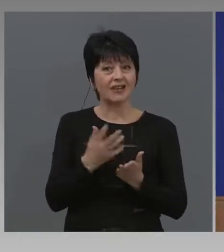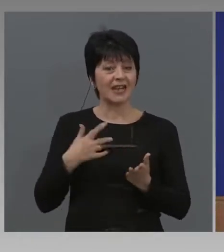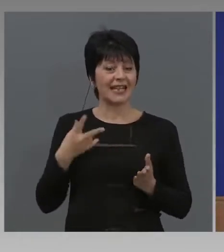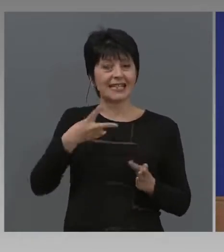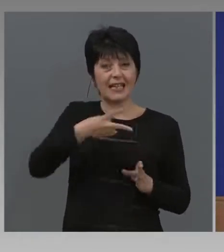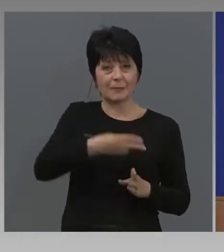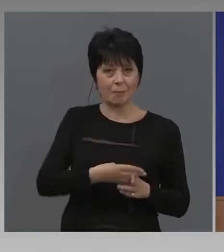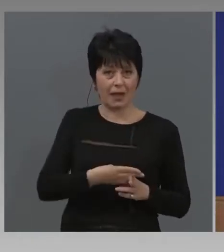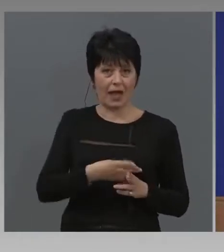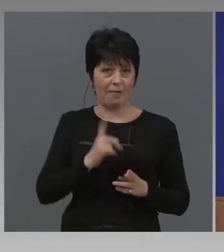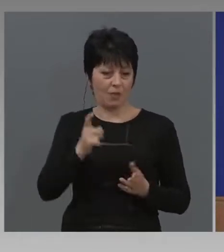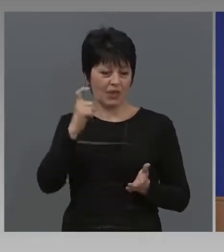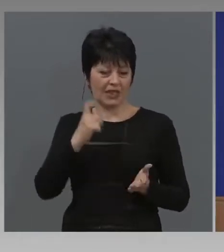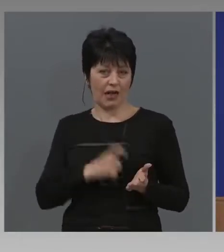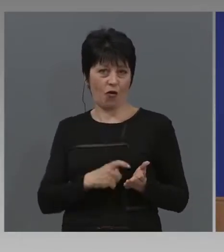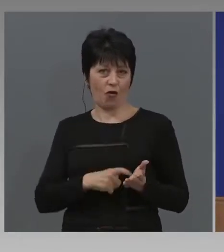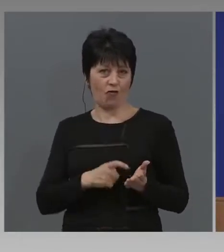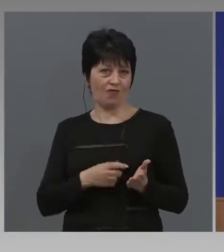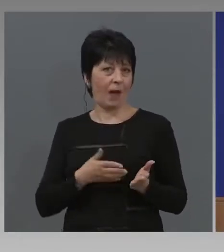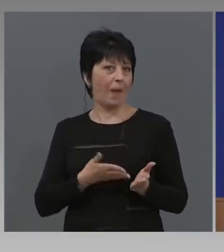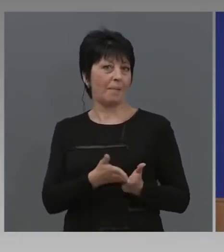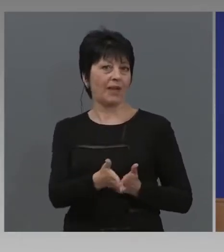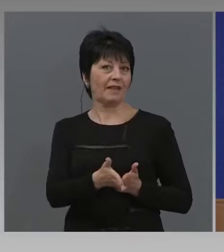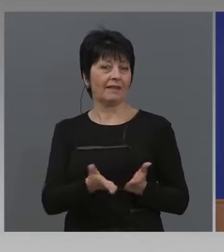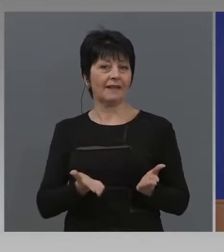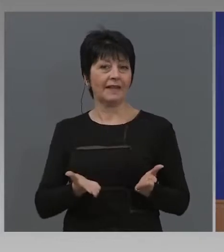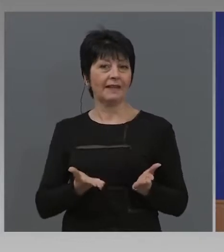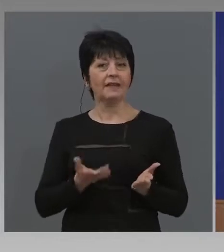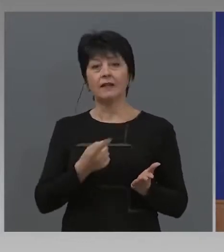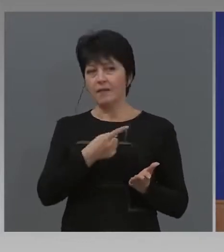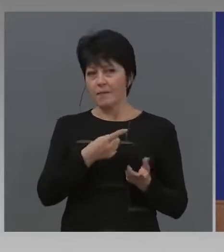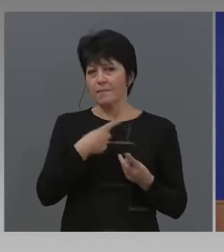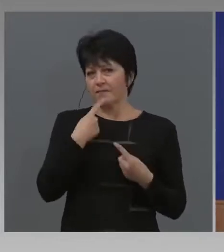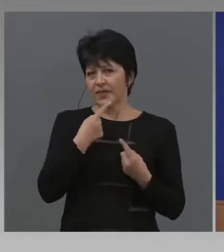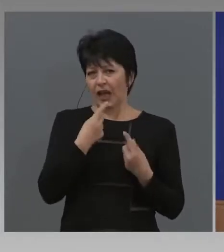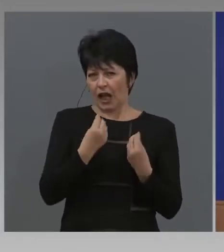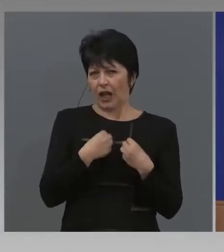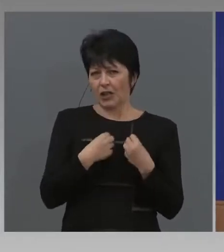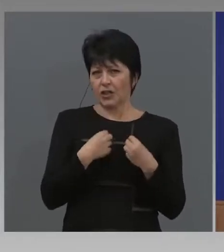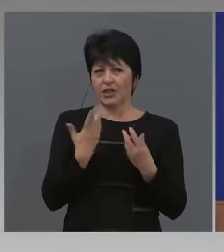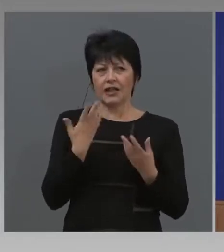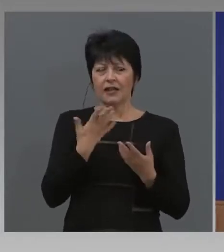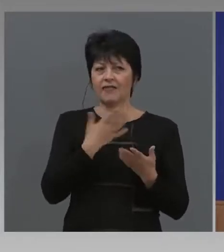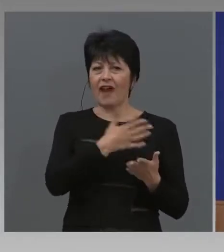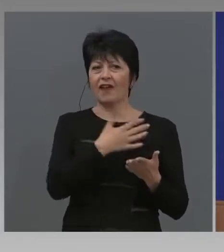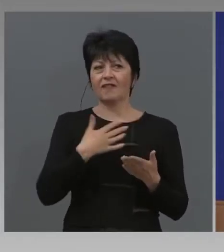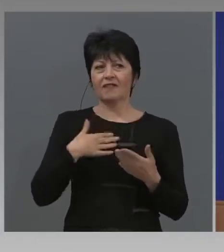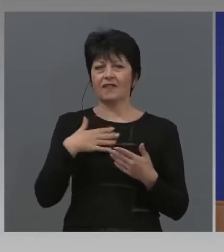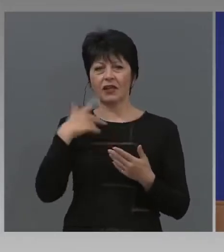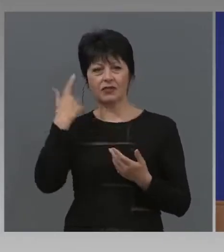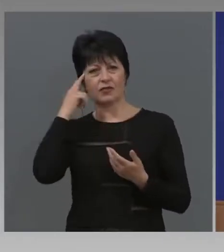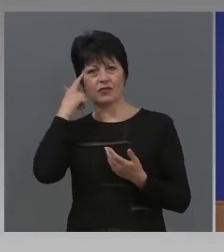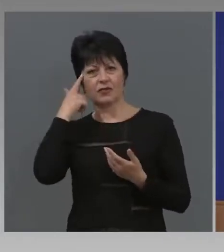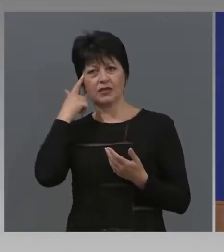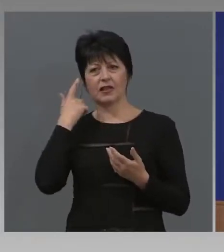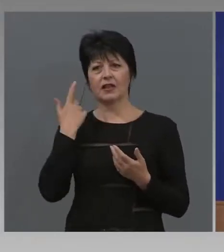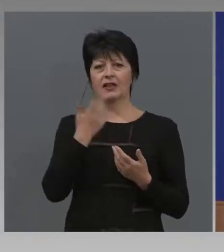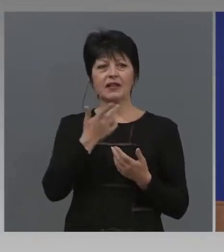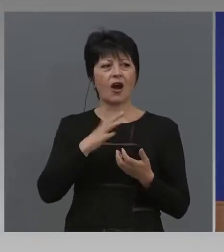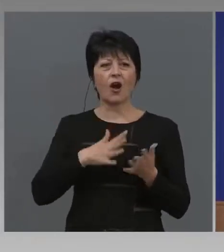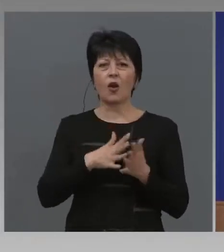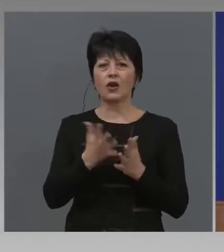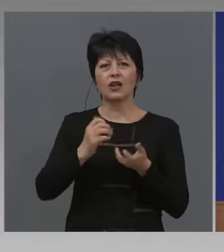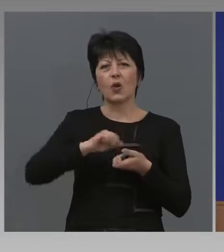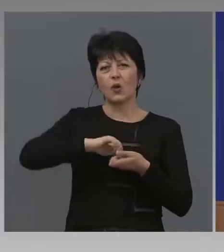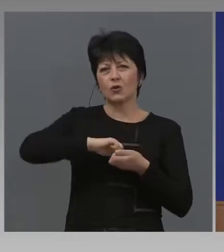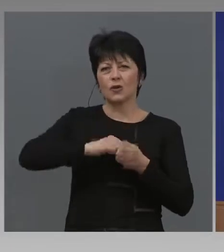Както и да ми кажете каква е вашата позиция на едни интелектуалци, които се борят за легализиране